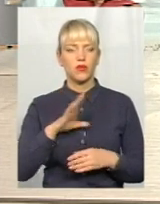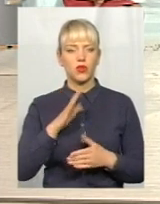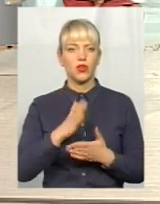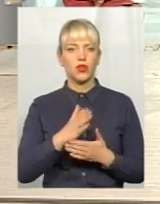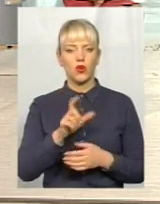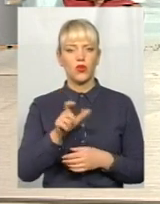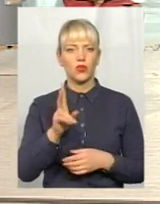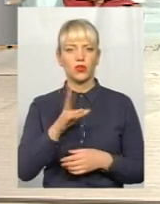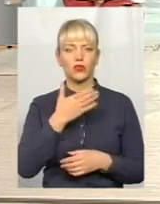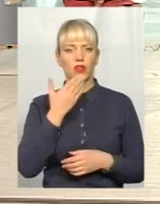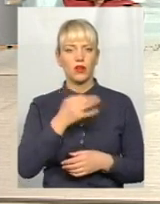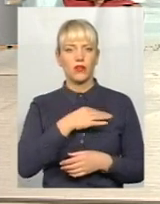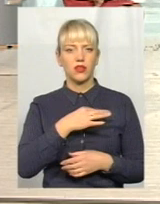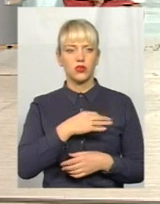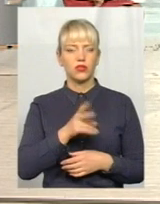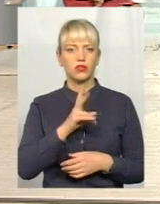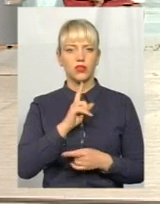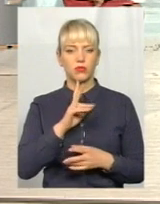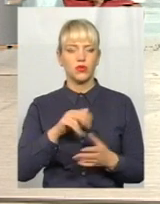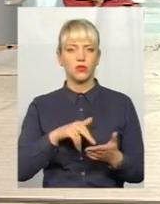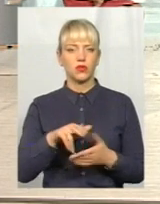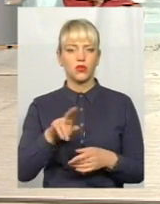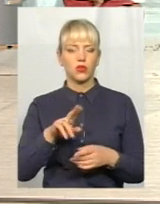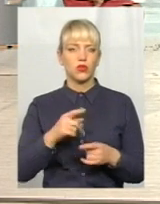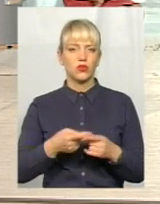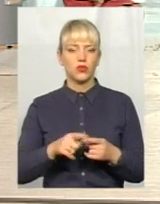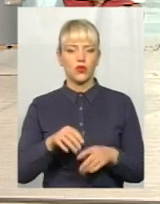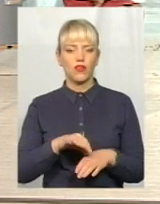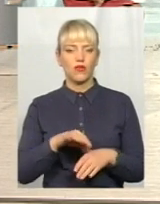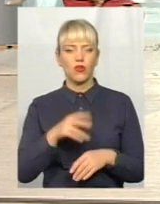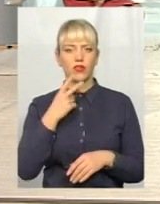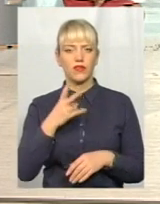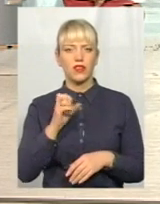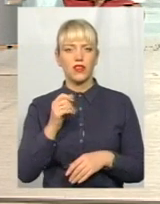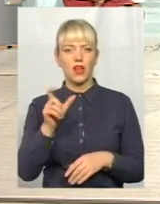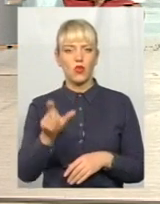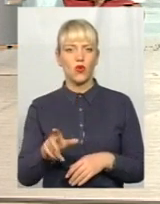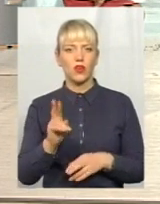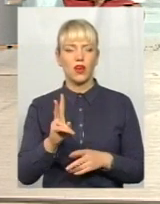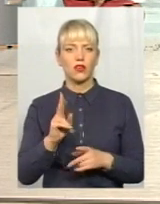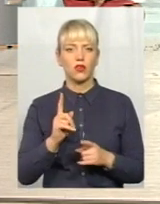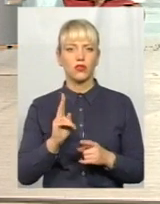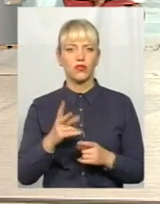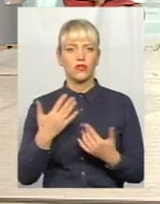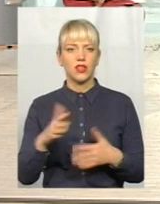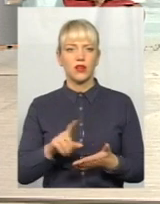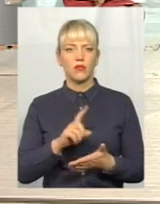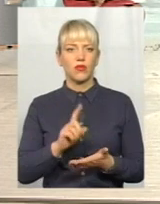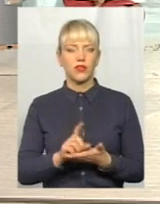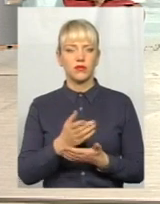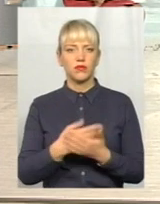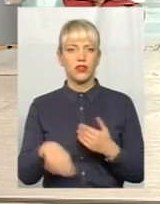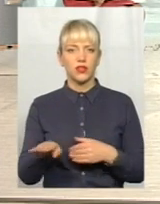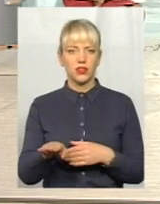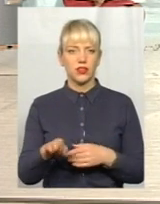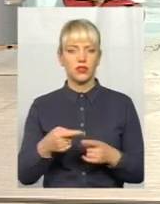які не важкі, які не будуть підходити до того хворого і дивітьсяся на нього, як вже на того, що він повернені всі, що